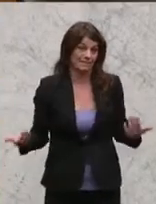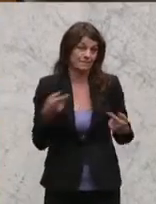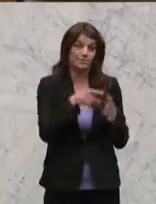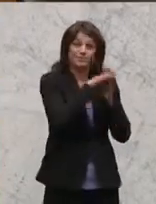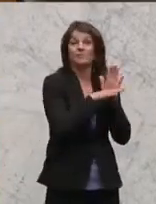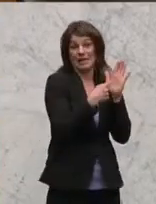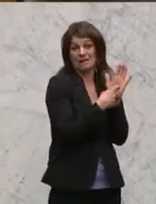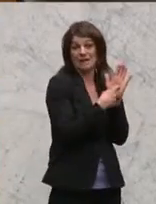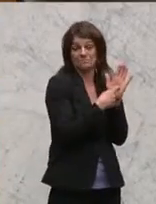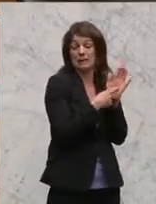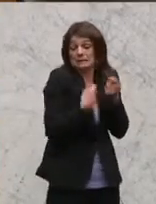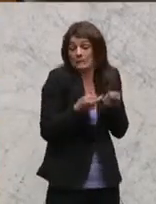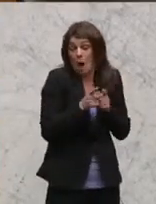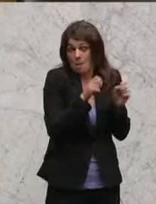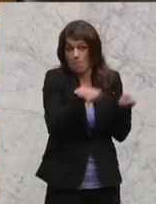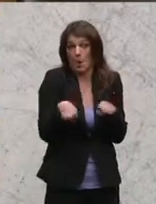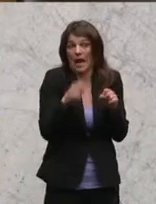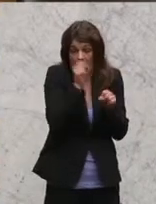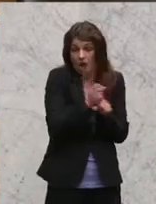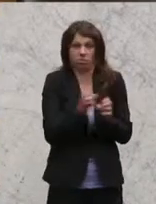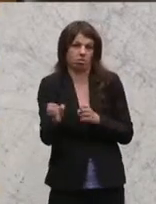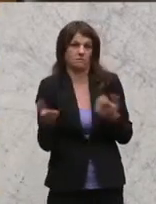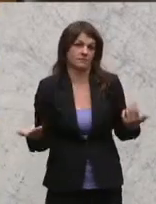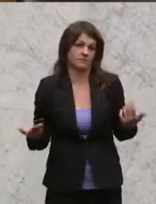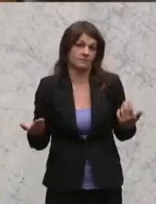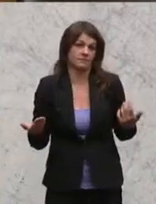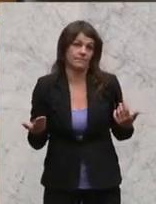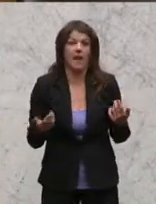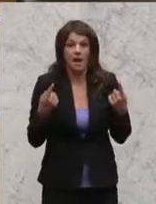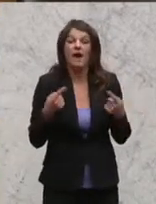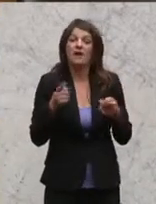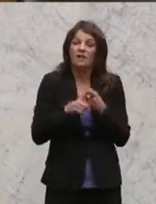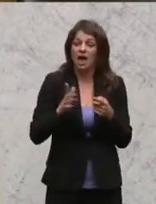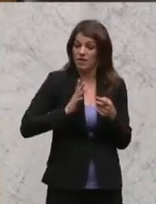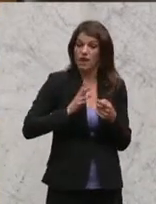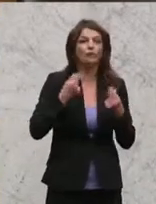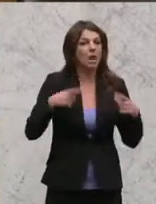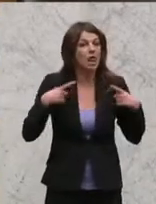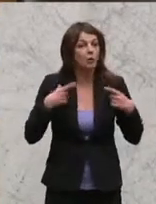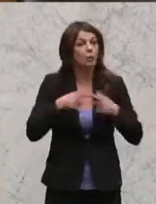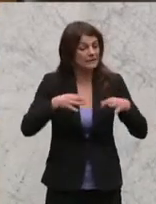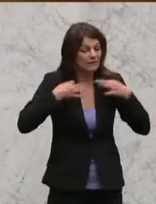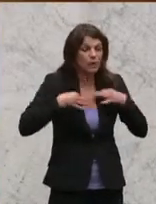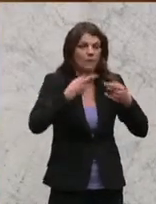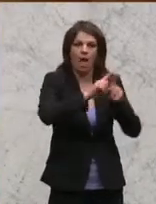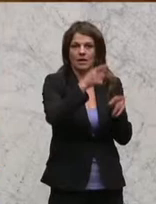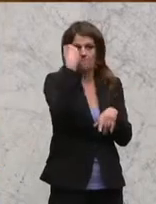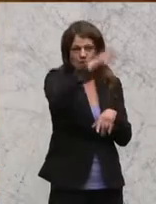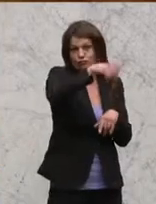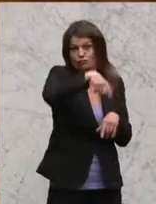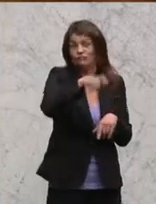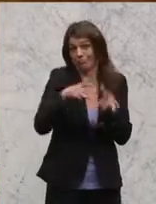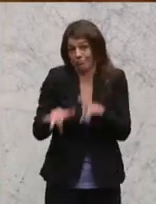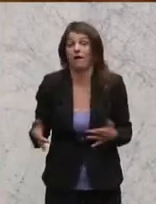grundsätzlich die Möglichkeit dazu, nämlich dann, wenn eben eine Gefährdung von Leben und Gesundheit anderer Personen